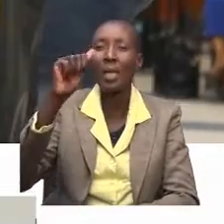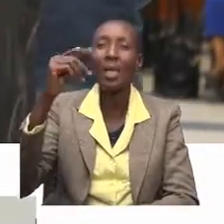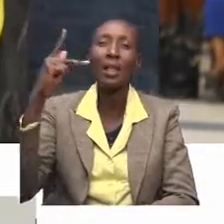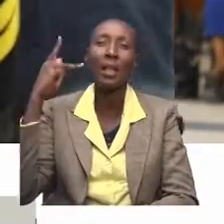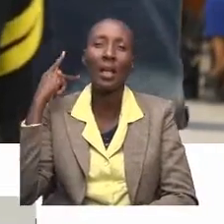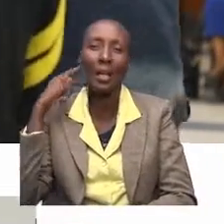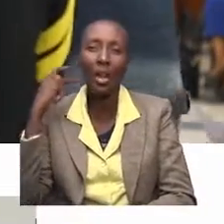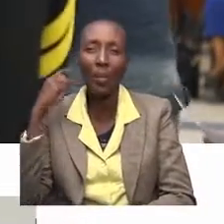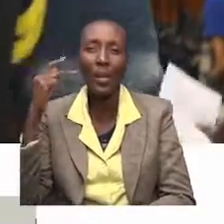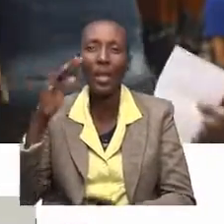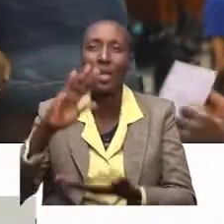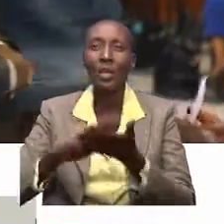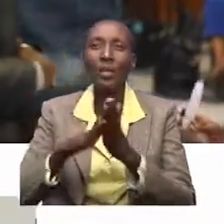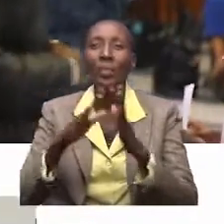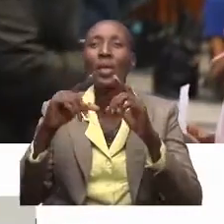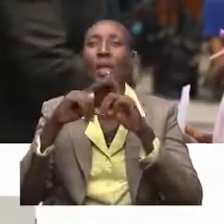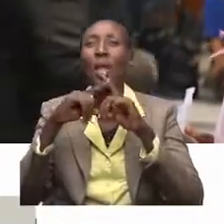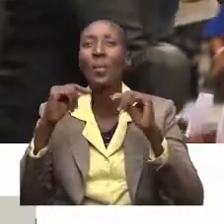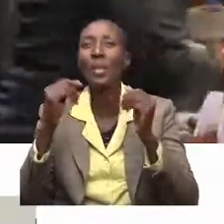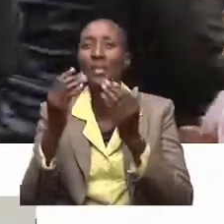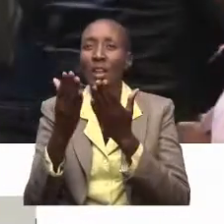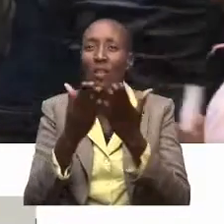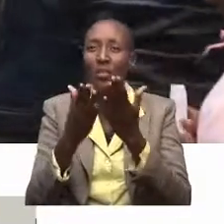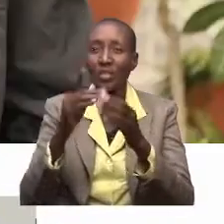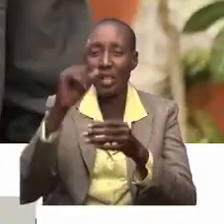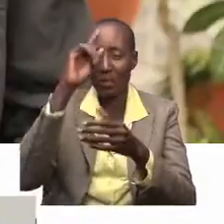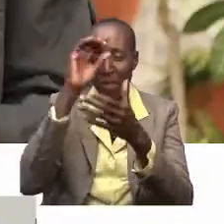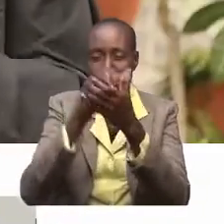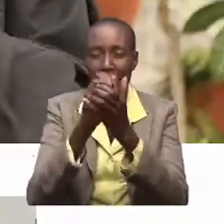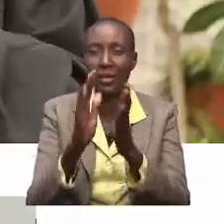kuwa mchungaji na kuwa udumia wa umini.